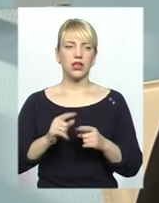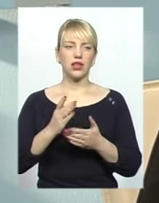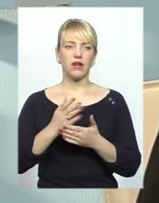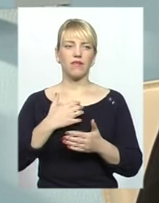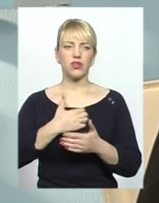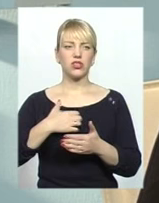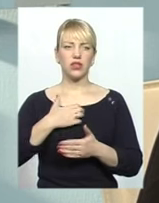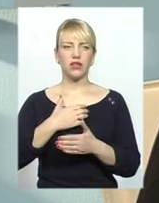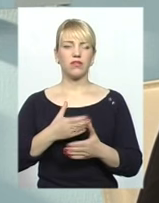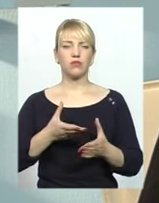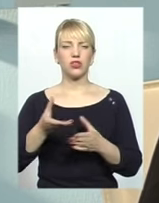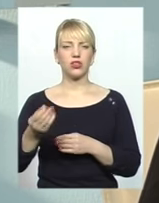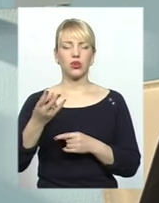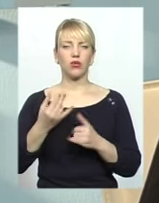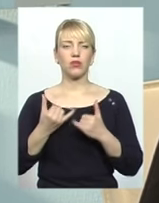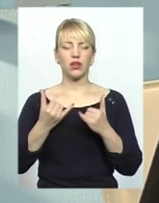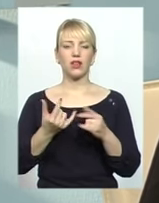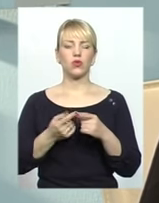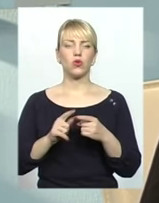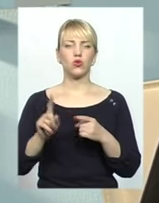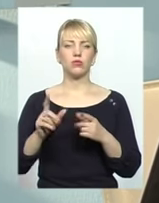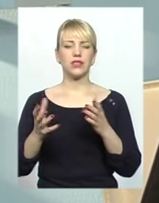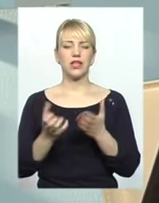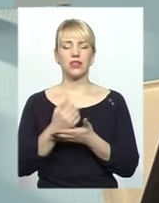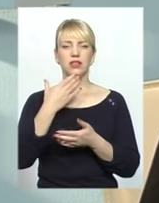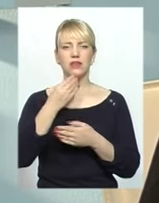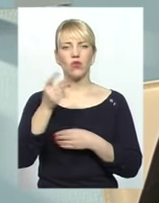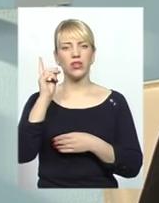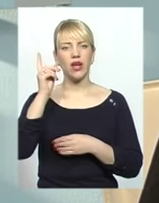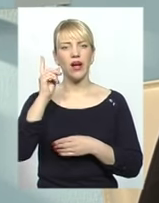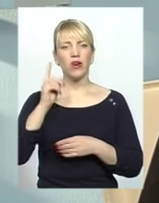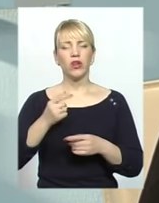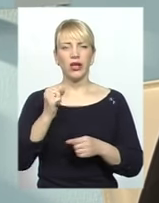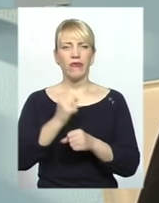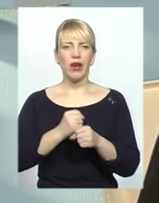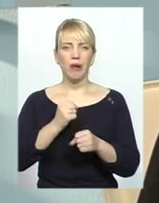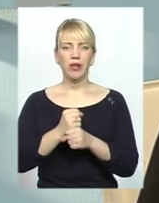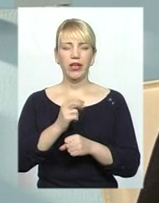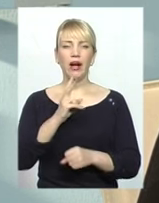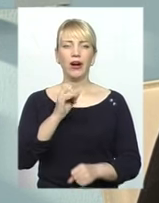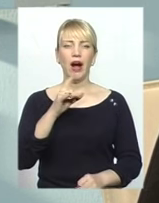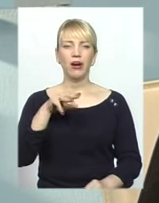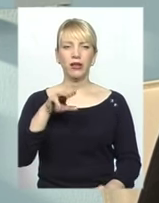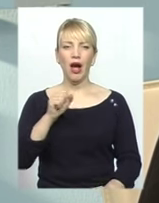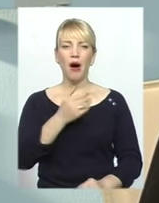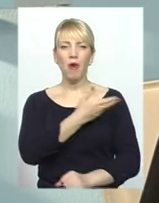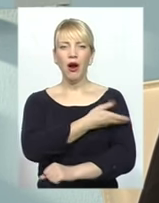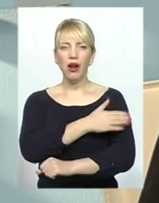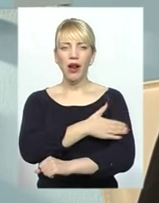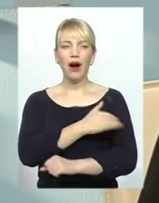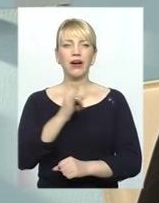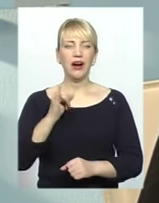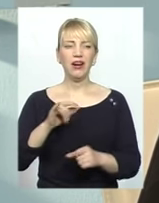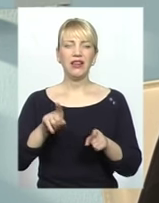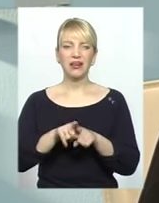важливим таким чинником для того, щоб віднайти своє коріння, виробити ту саму карту поляка, ну, і щоб діти навчалися. Ну, і